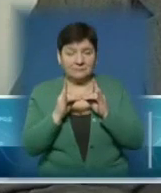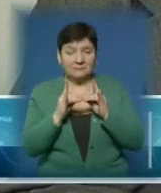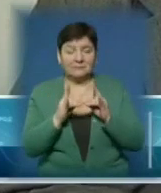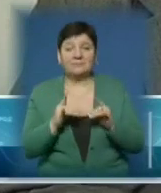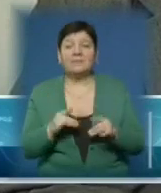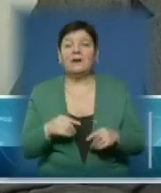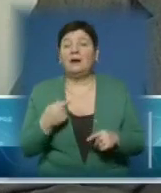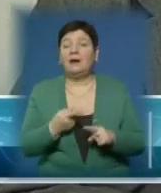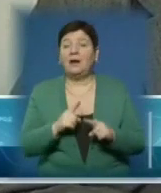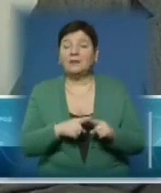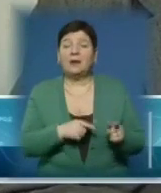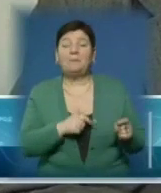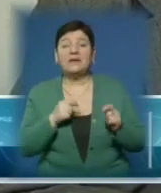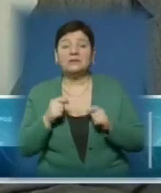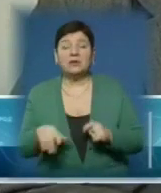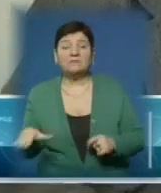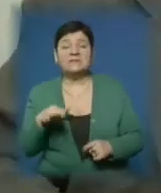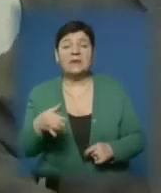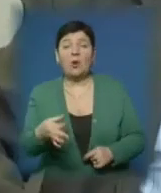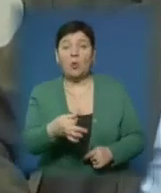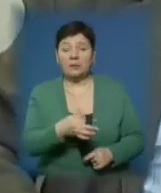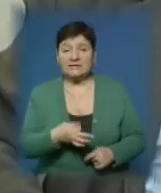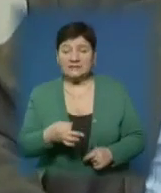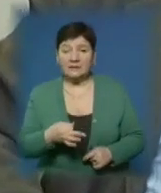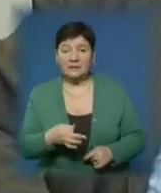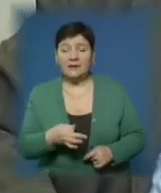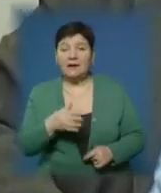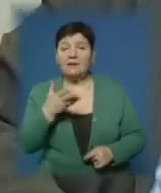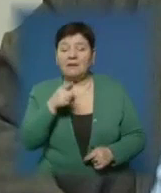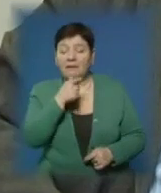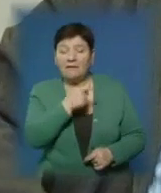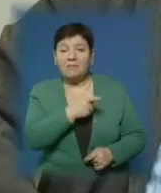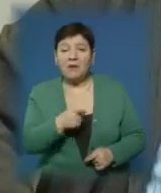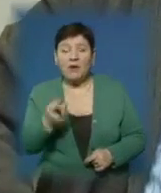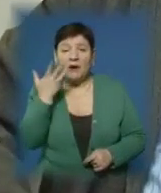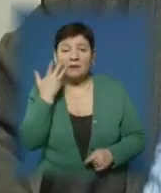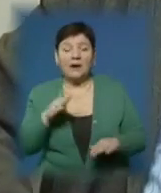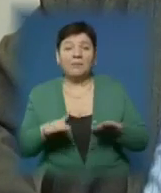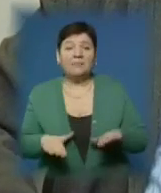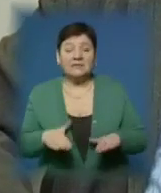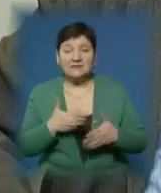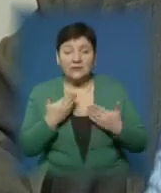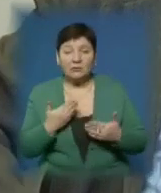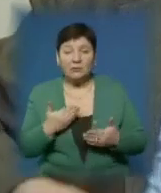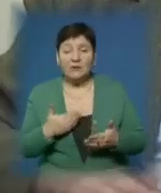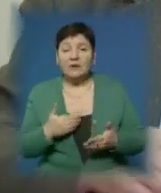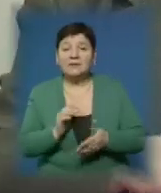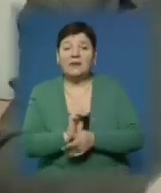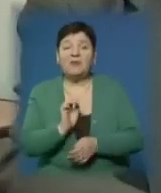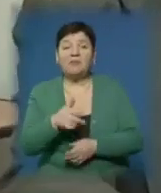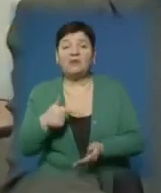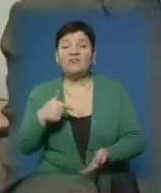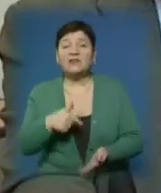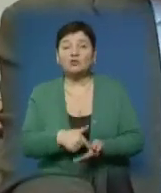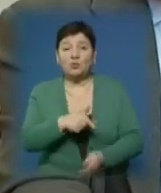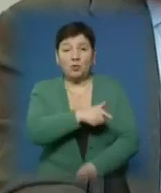А це приїжджає вся область. І порой, коли не хватає місць, направляють в городську больницю. В